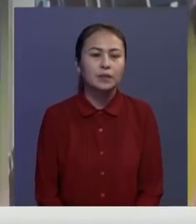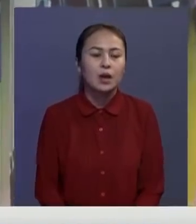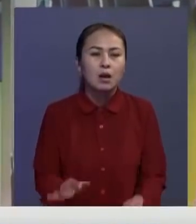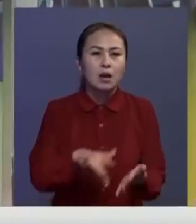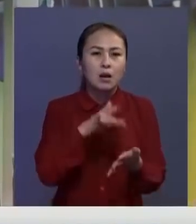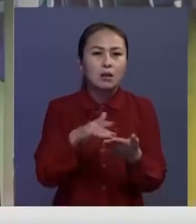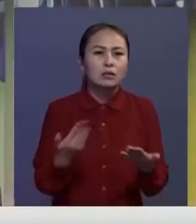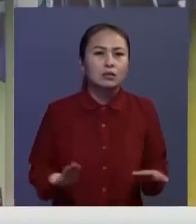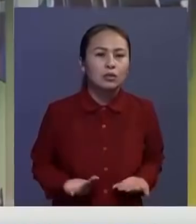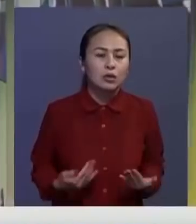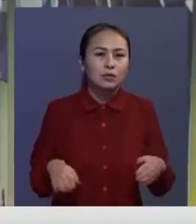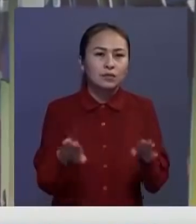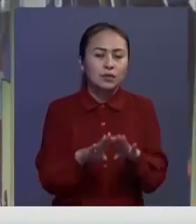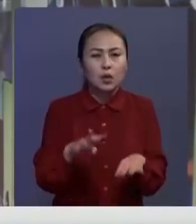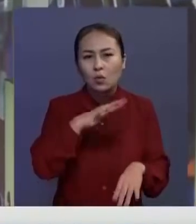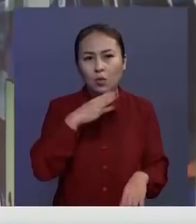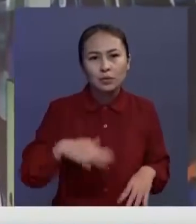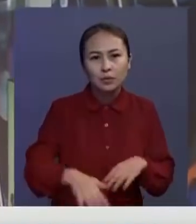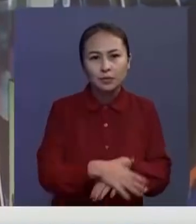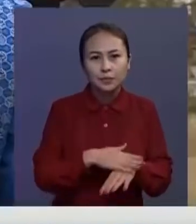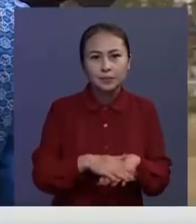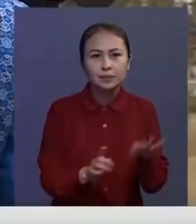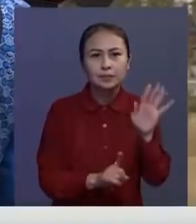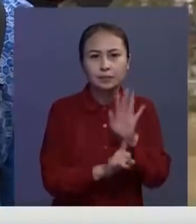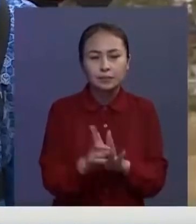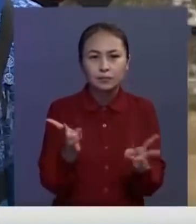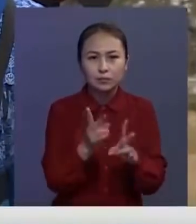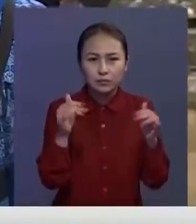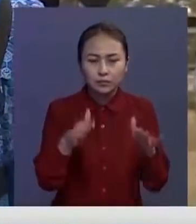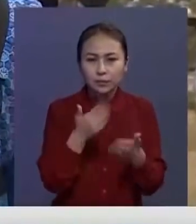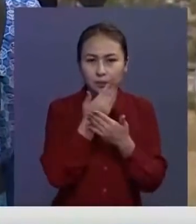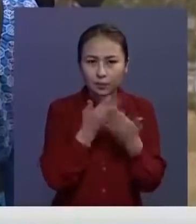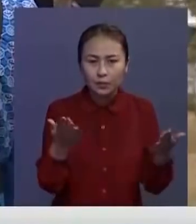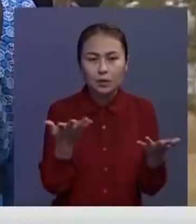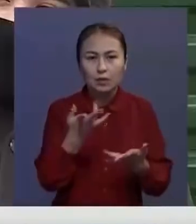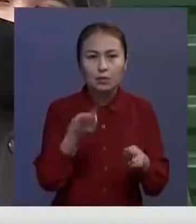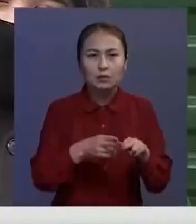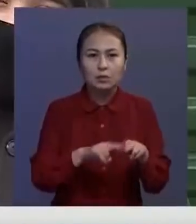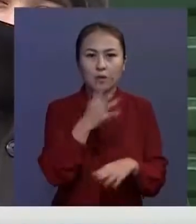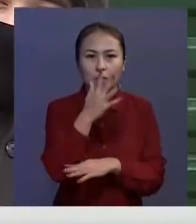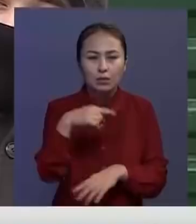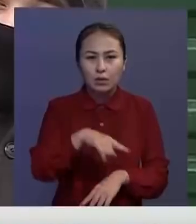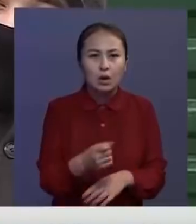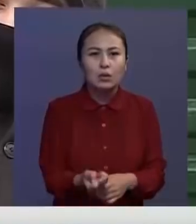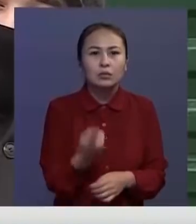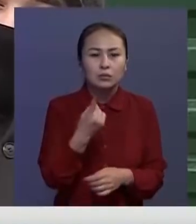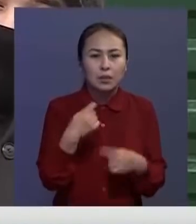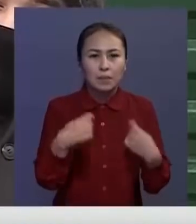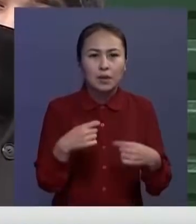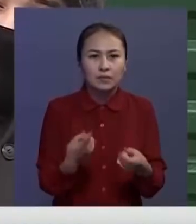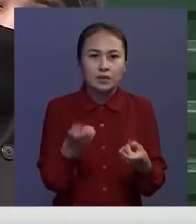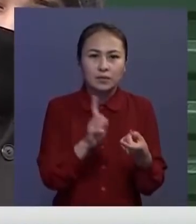тұрғынның айтуынша бұндай мәселе көпшіліктің талғысына салынып барып шешіліуі керек. Жалпы ботаникалық бақта коммерциялық нысандардың бой